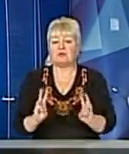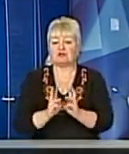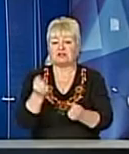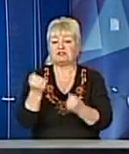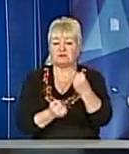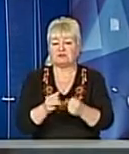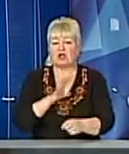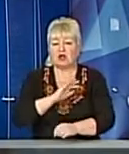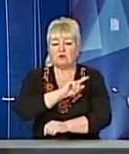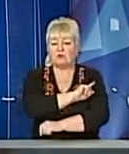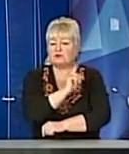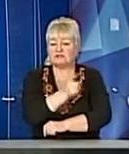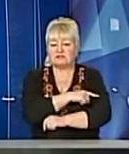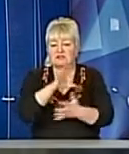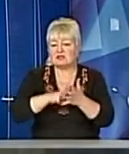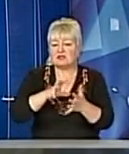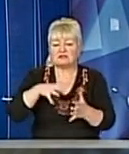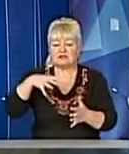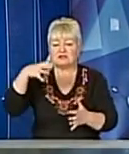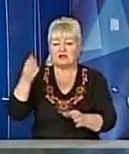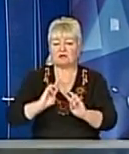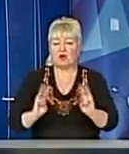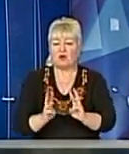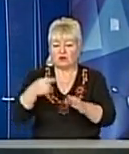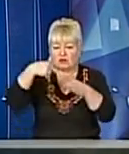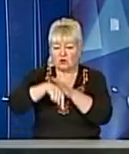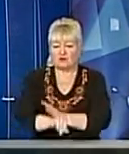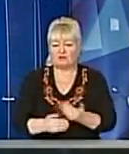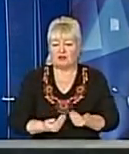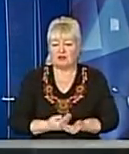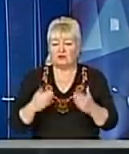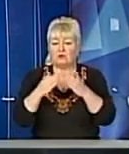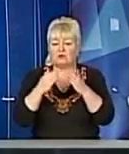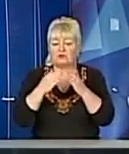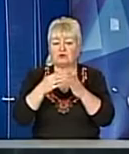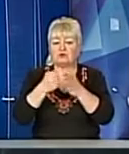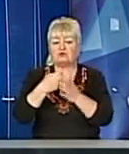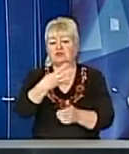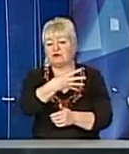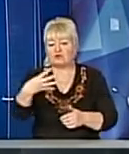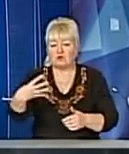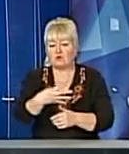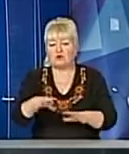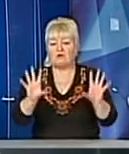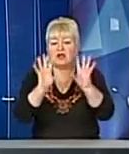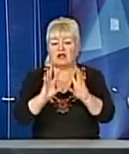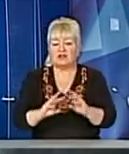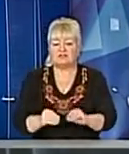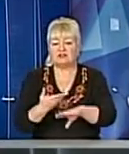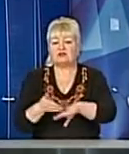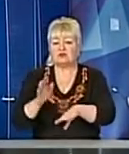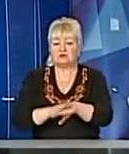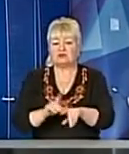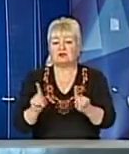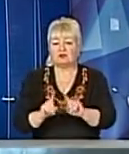сильне задимлення, повідомляють в ДСНС Горіло у підвалі житлового будинка на четвертому поверсі Ліквідацію займання ускладнуло те, що